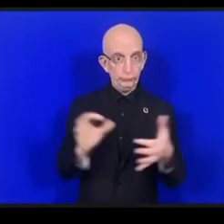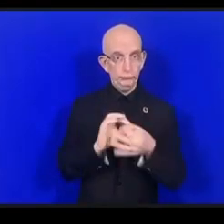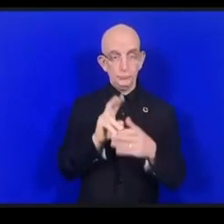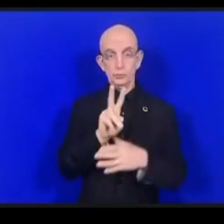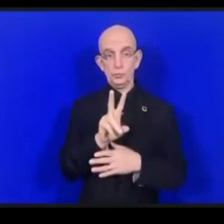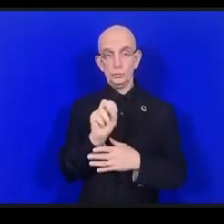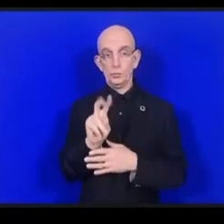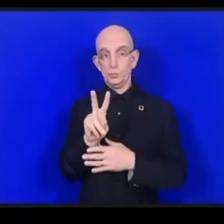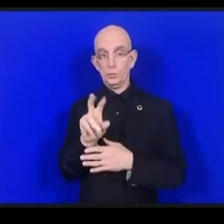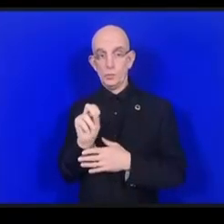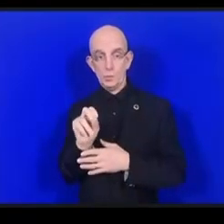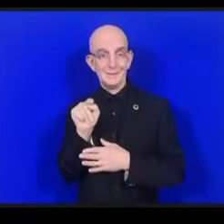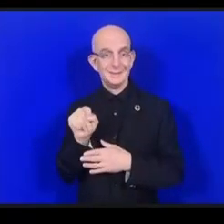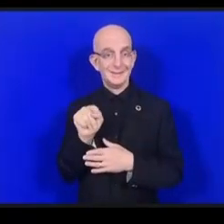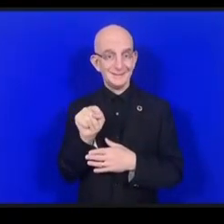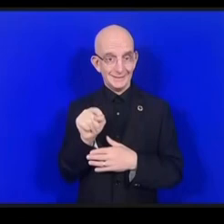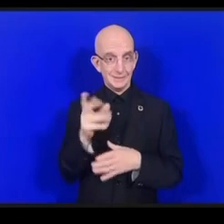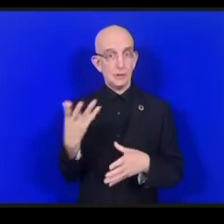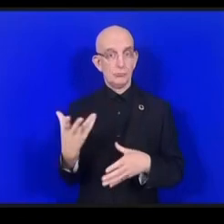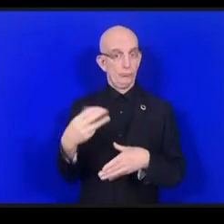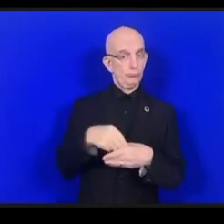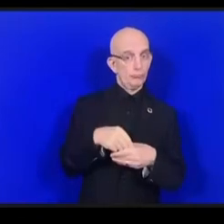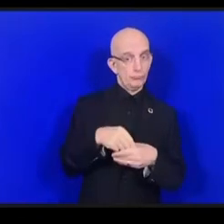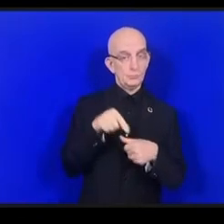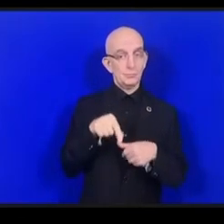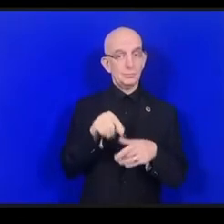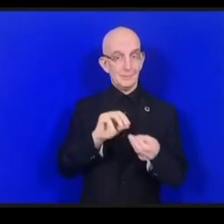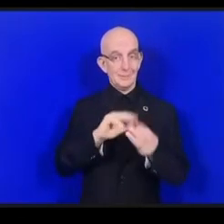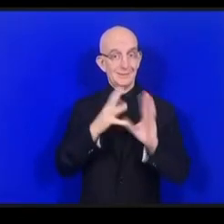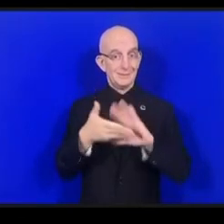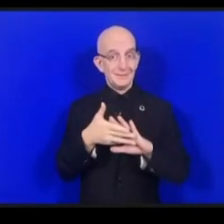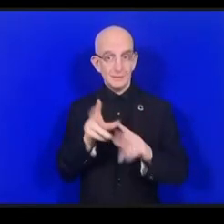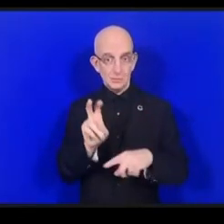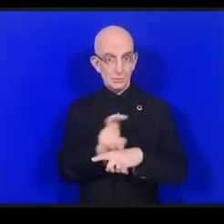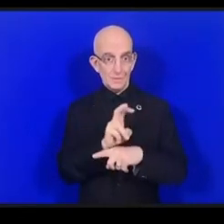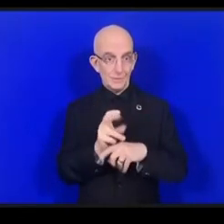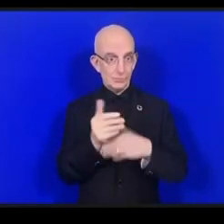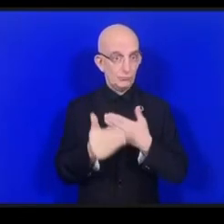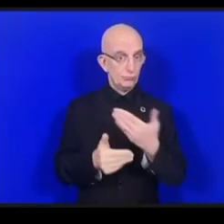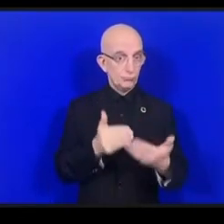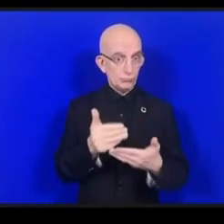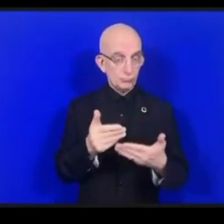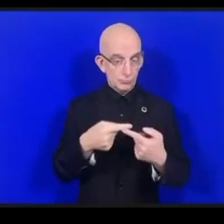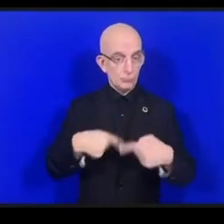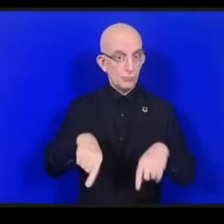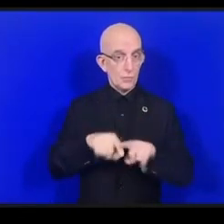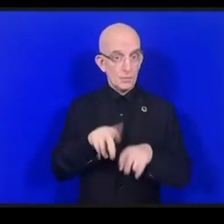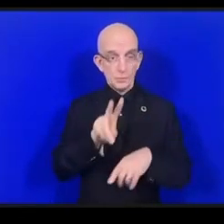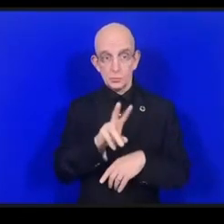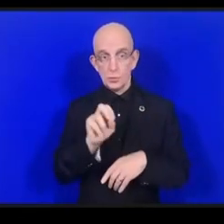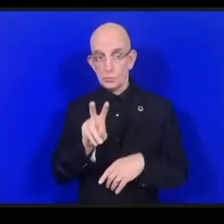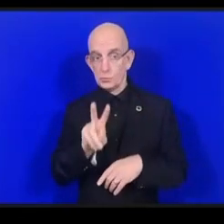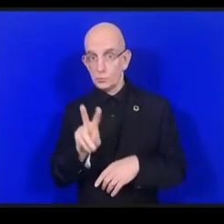YCIG نشجع الشباب على المشاركة في